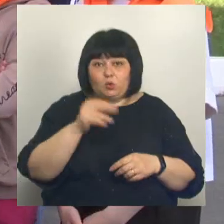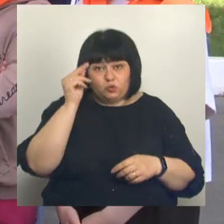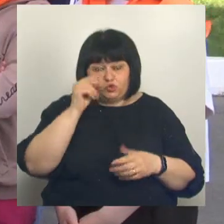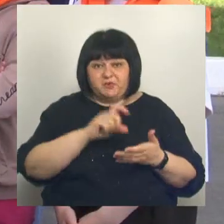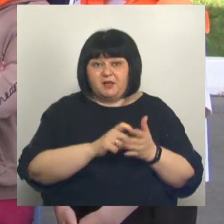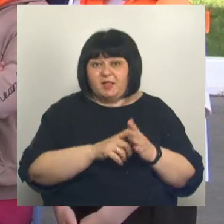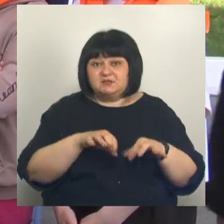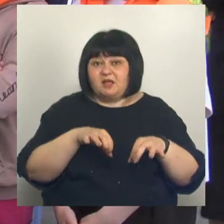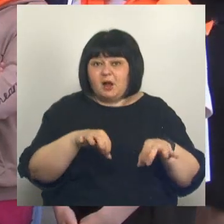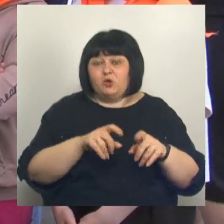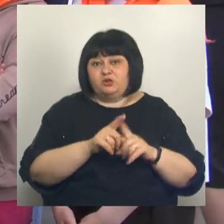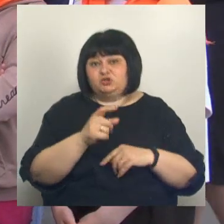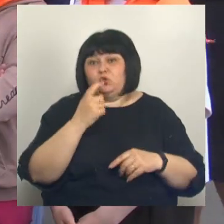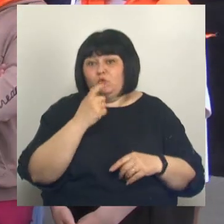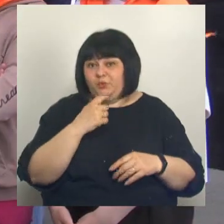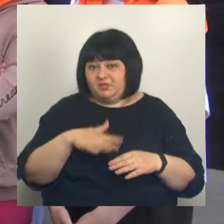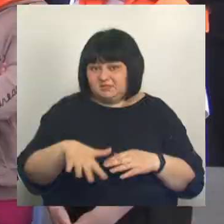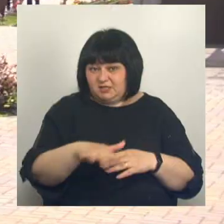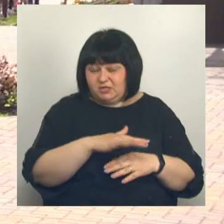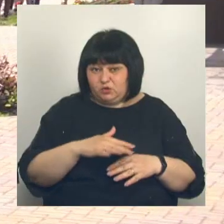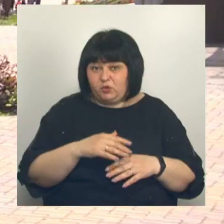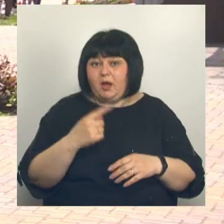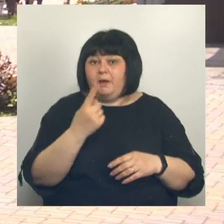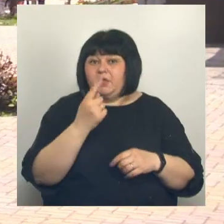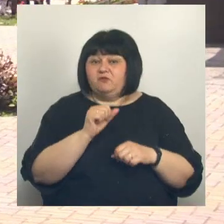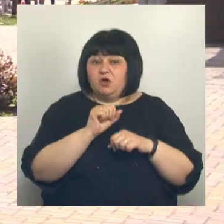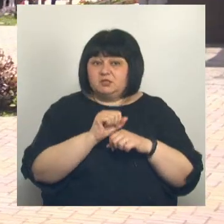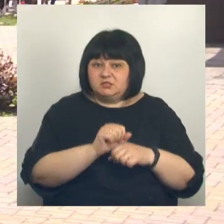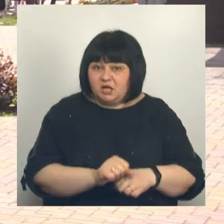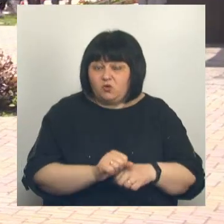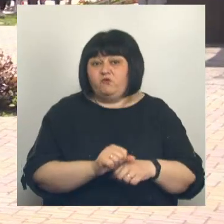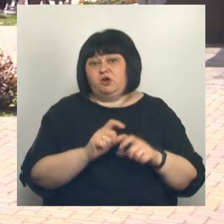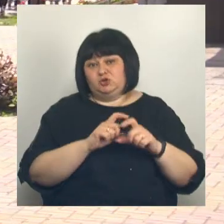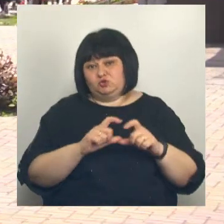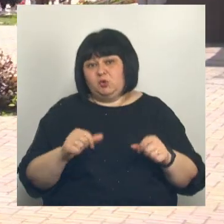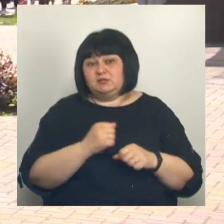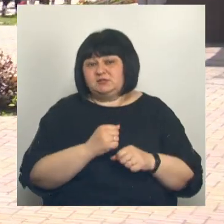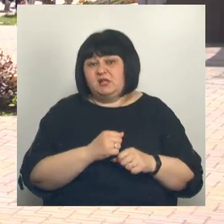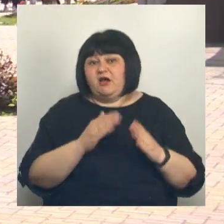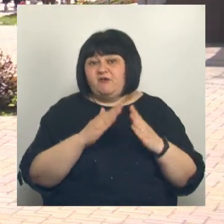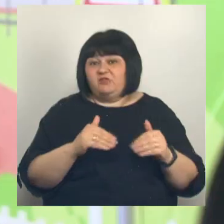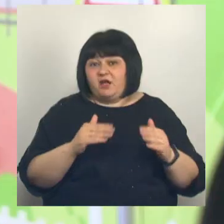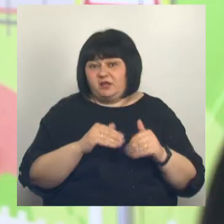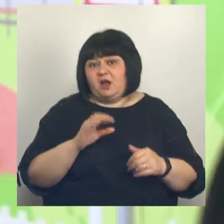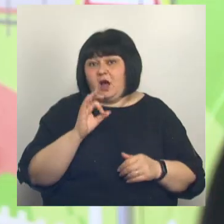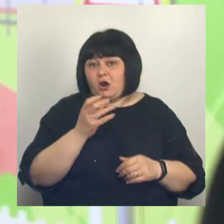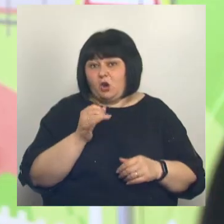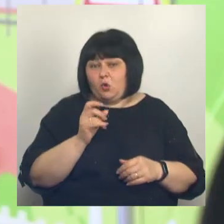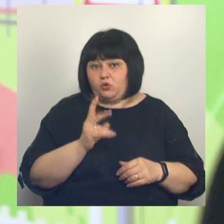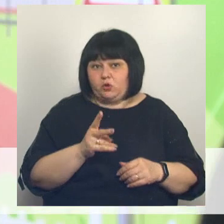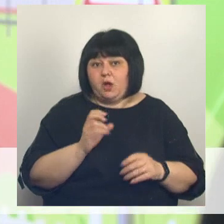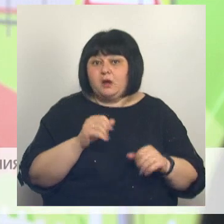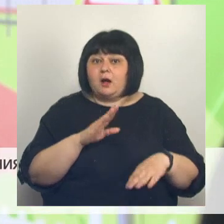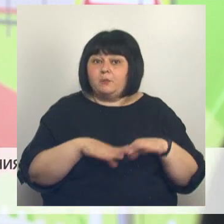на колесах начал с Губкинской территории. Первую остановку мобильная школа дорожного движения сделала в лагере «Орленок». Как практика